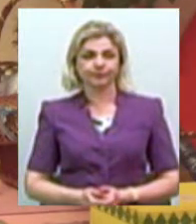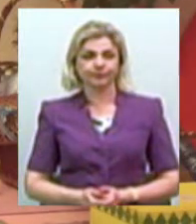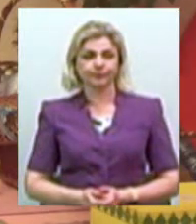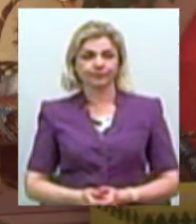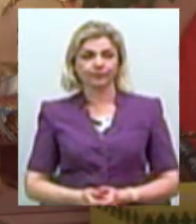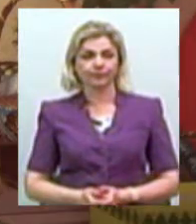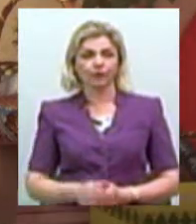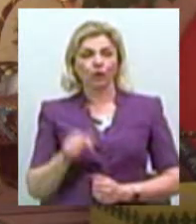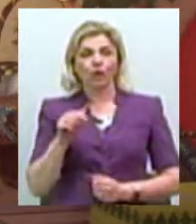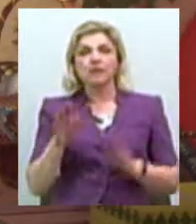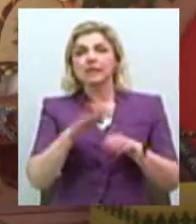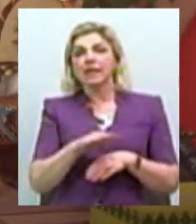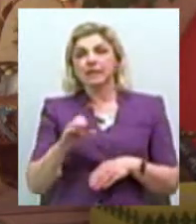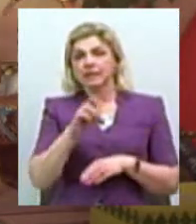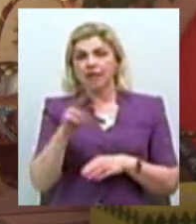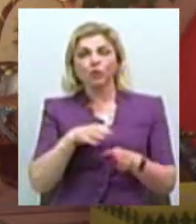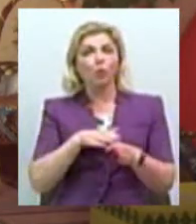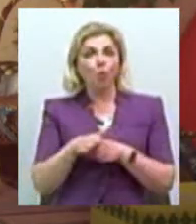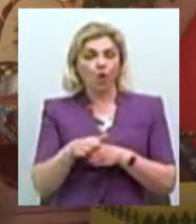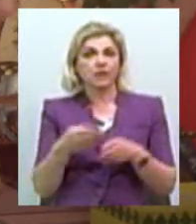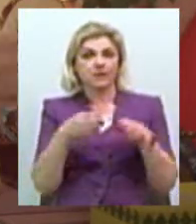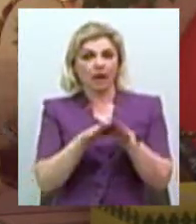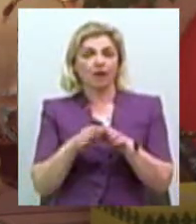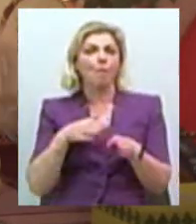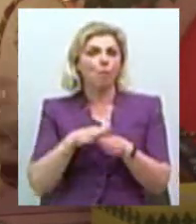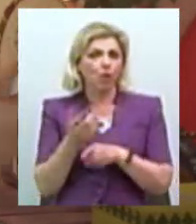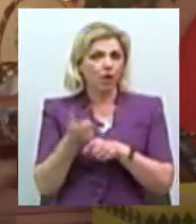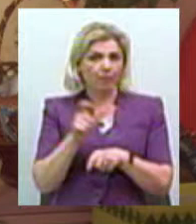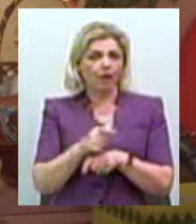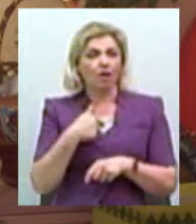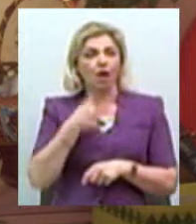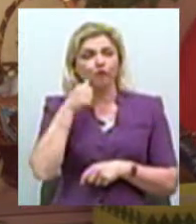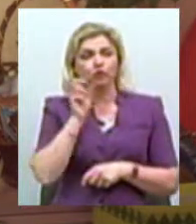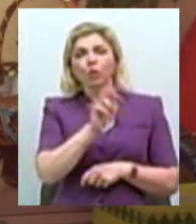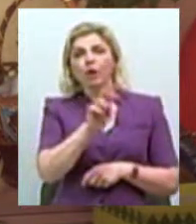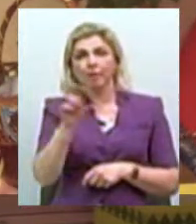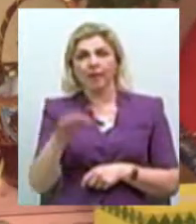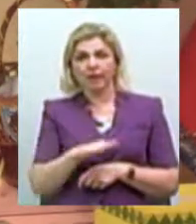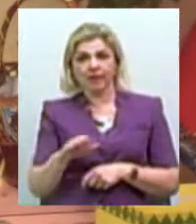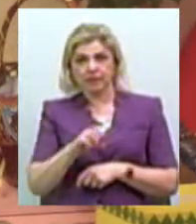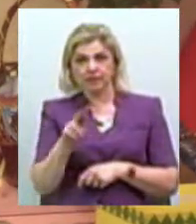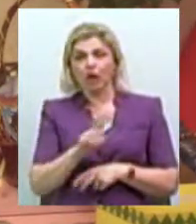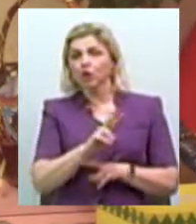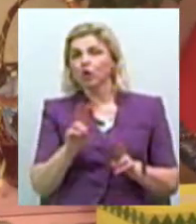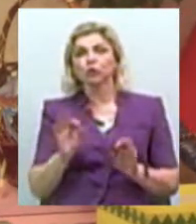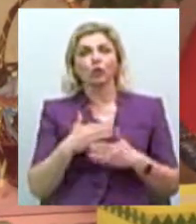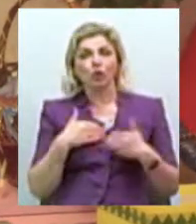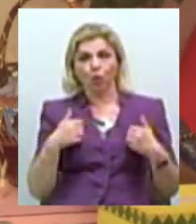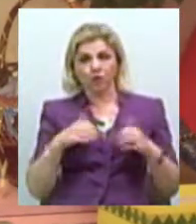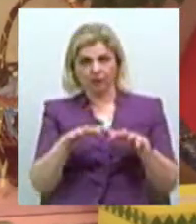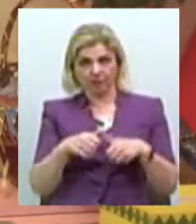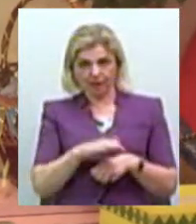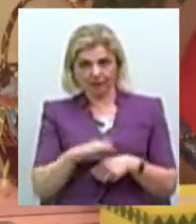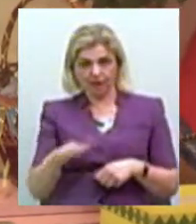Сади всюди закривають, переповнені. Ось я вчора побігла по садочках. Ніхто нікого нікуди брати не хоче. Всюди все переповнено.